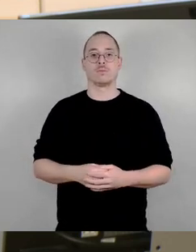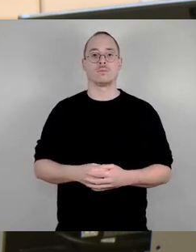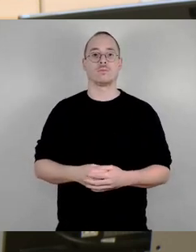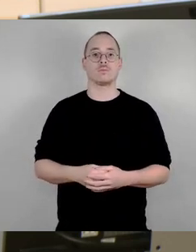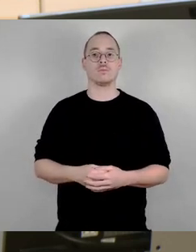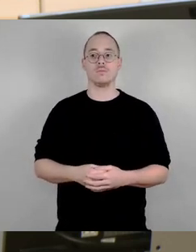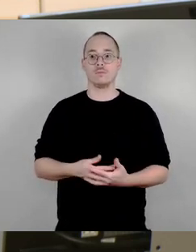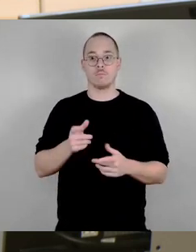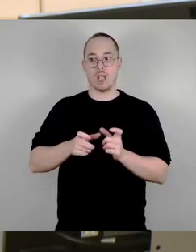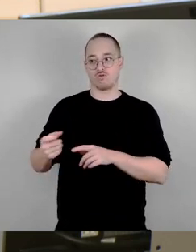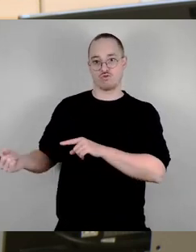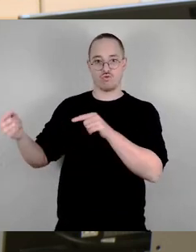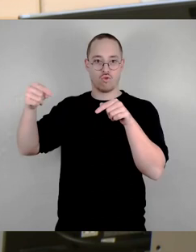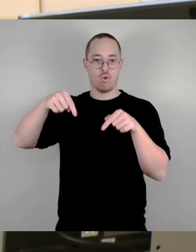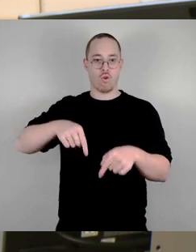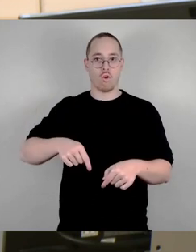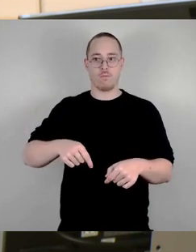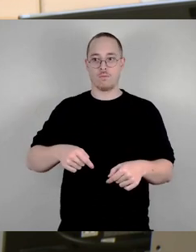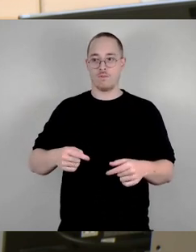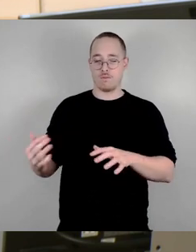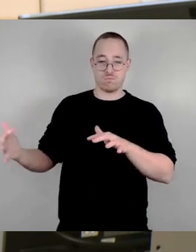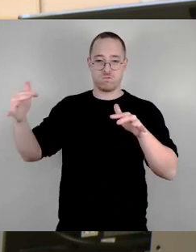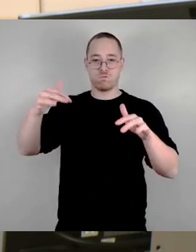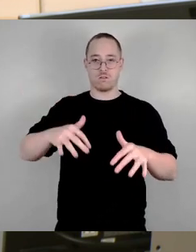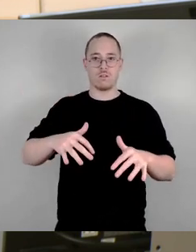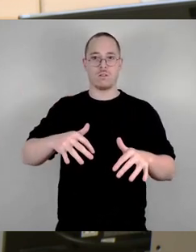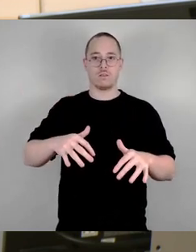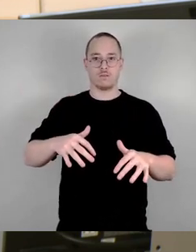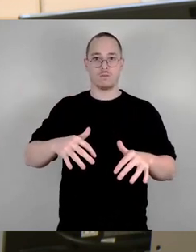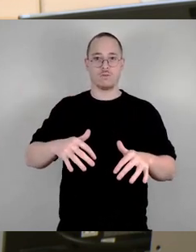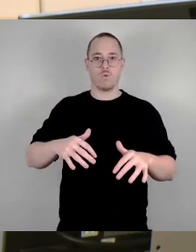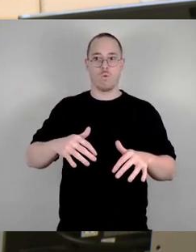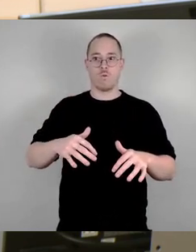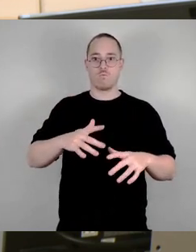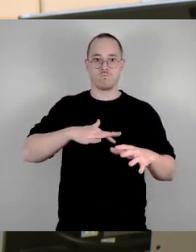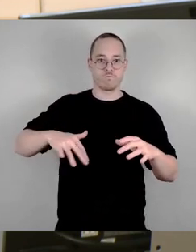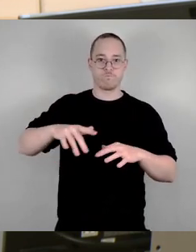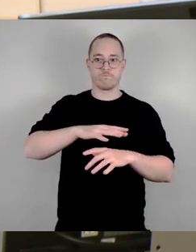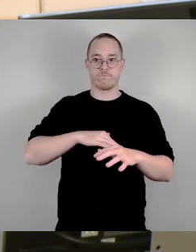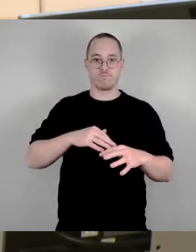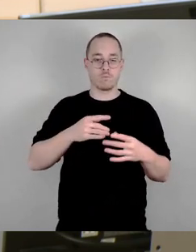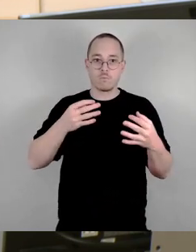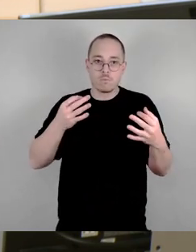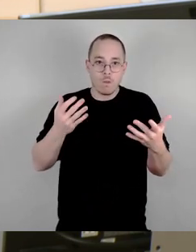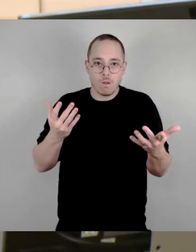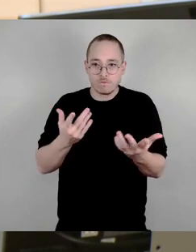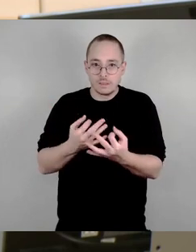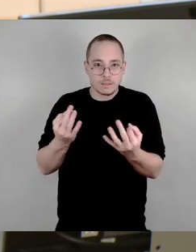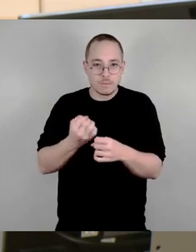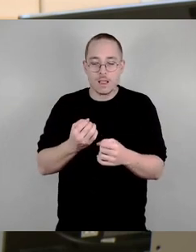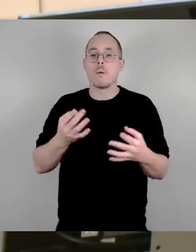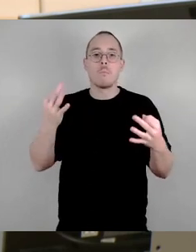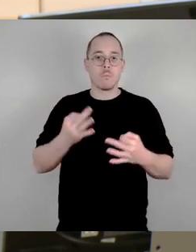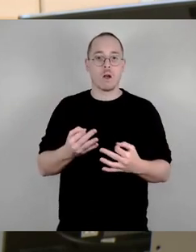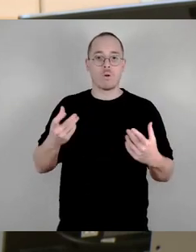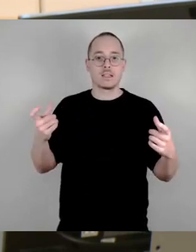unkoordiniert zu uns kommen, dass es eine Begrenzung braucht. Das ist Thema Rückführung. Das Thema, Gott